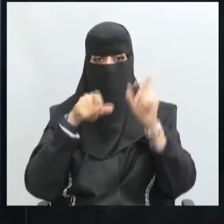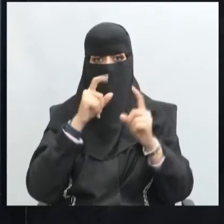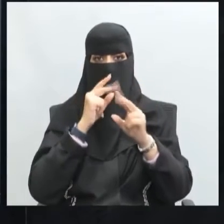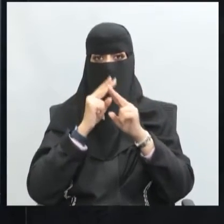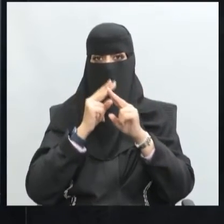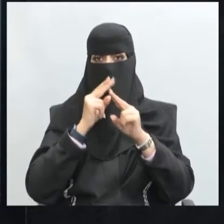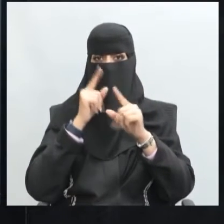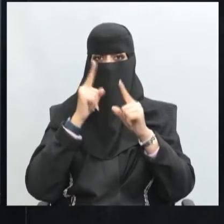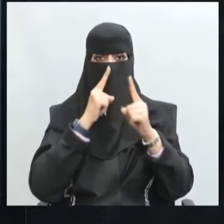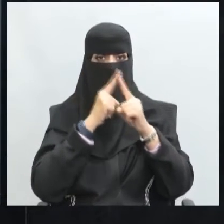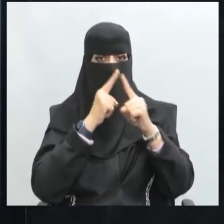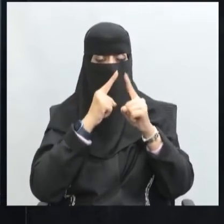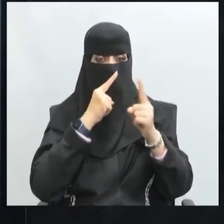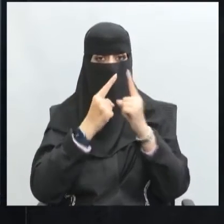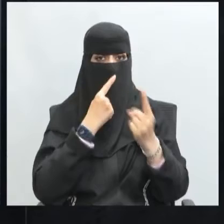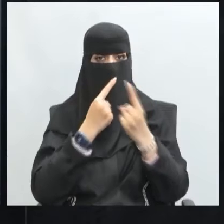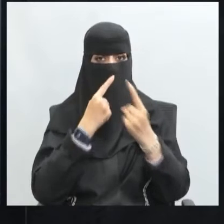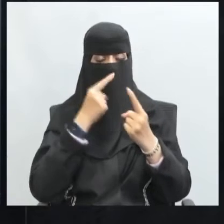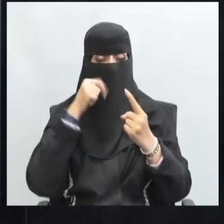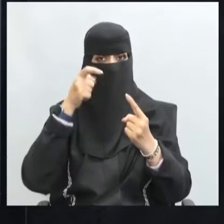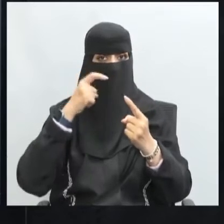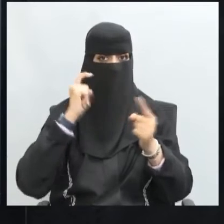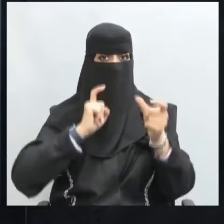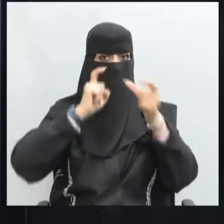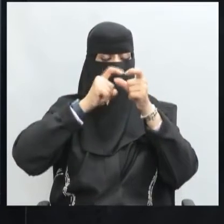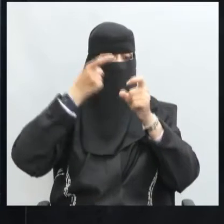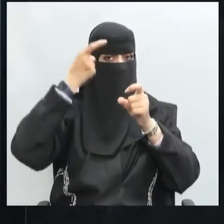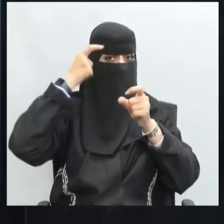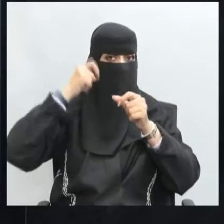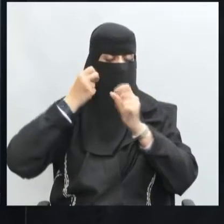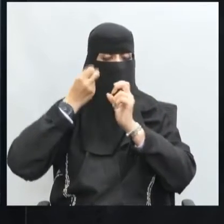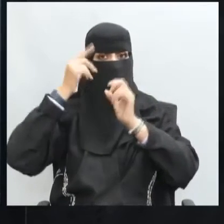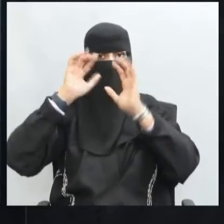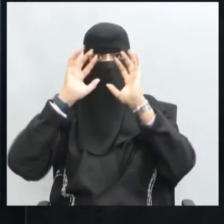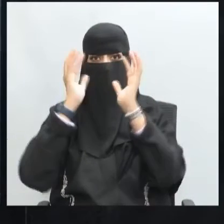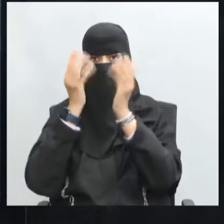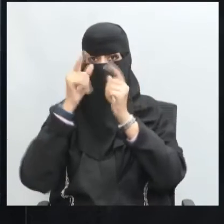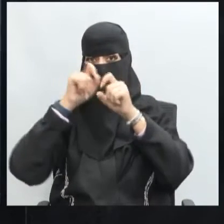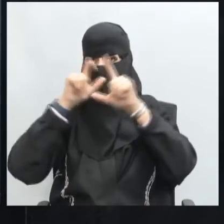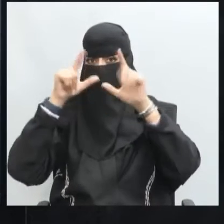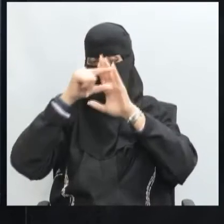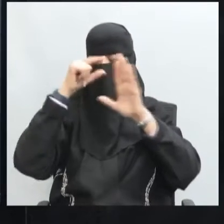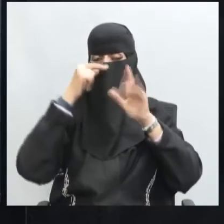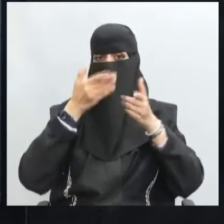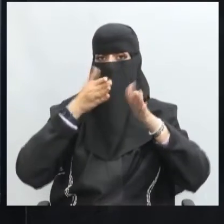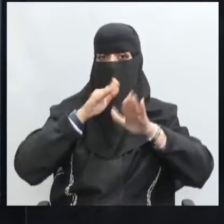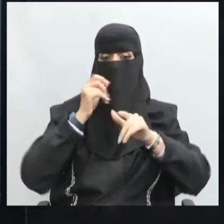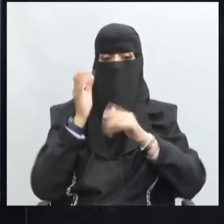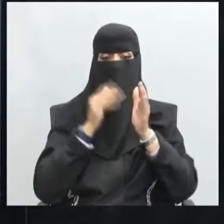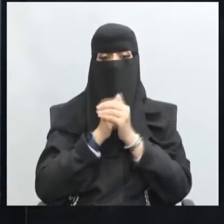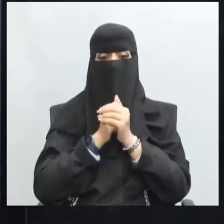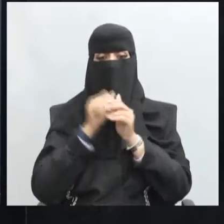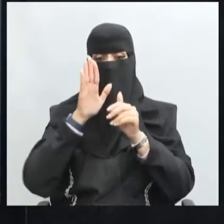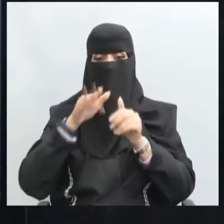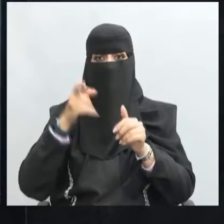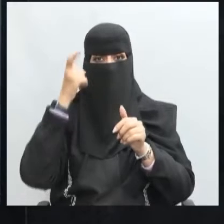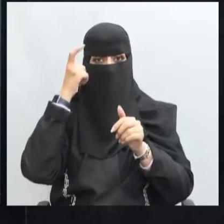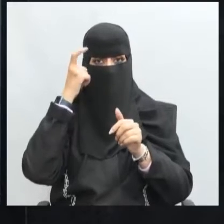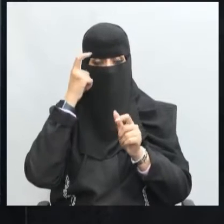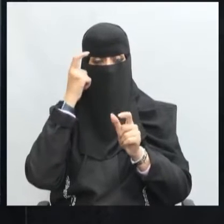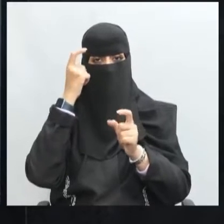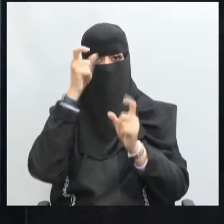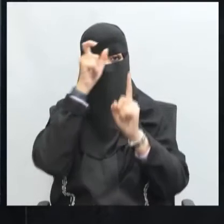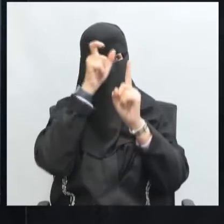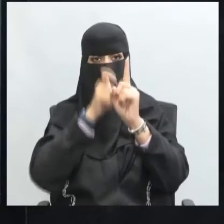الوعي وتحقيق المعرفة الإلمام أكثر بالموضوع أو بالقضية أو بالرأي وأيضا من فوائد